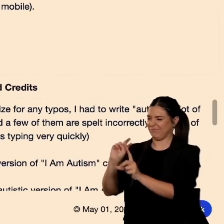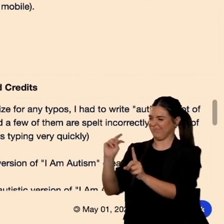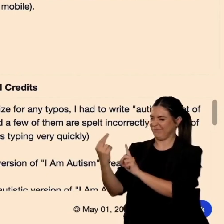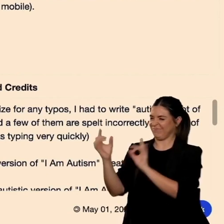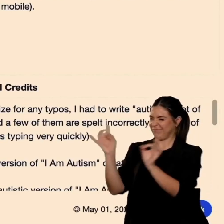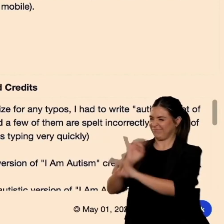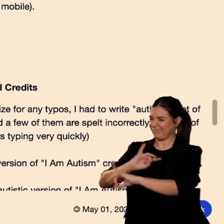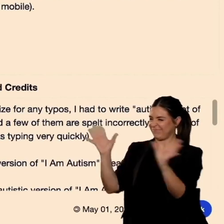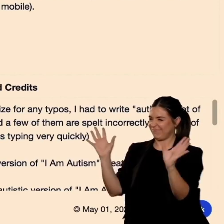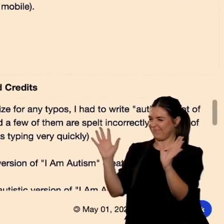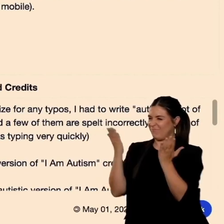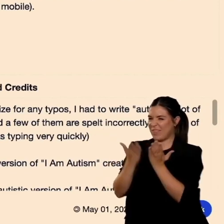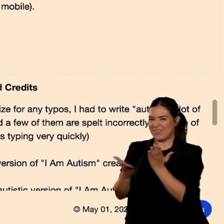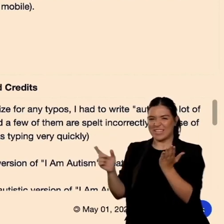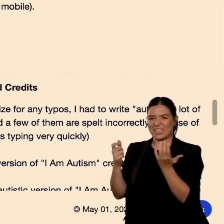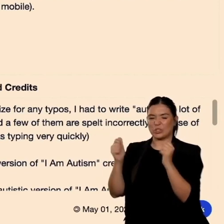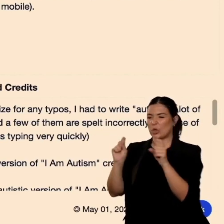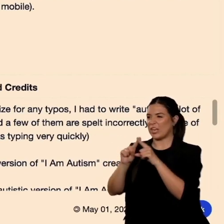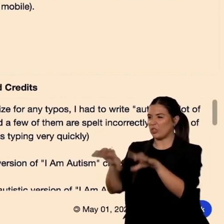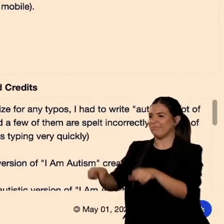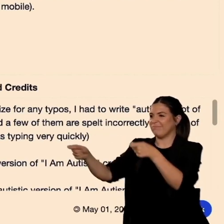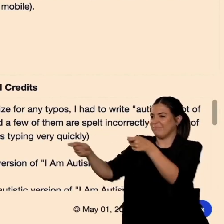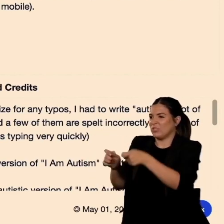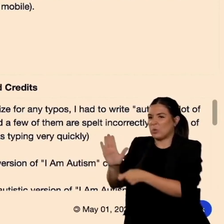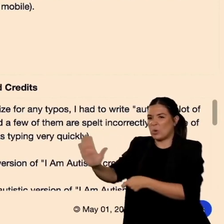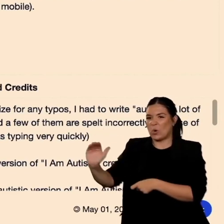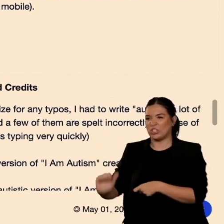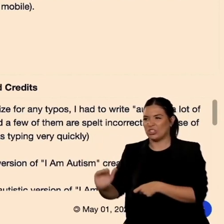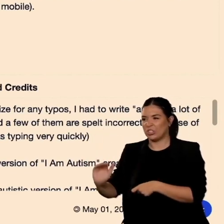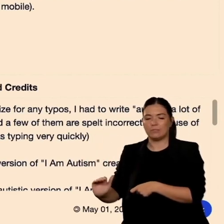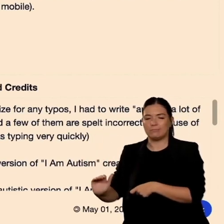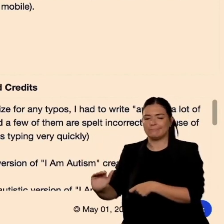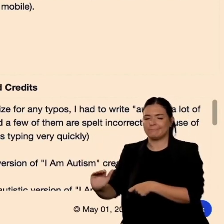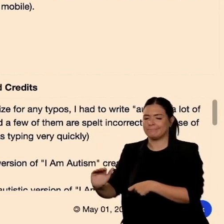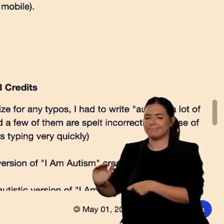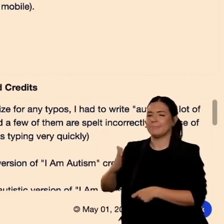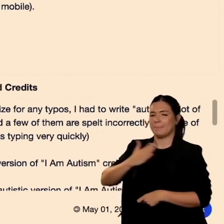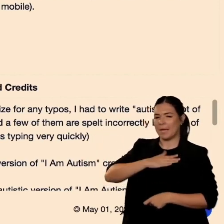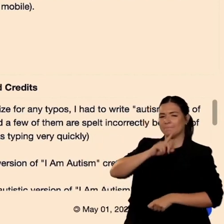ma è una perspettiva dell'autismo ovviamente